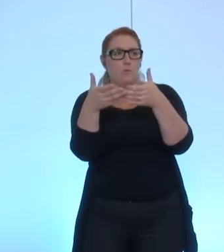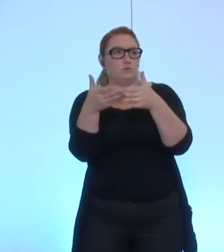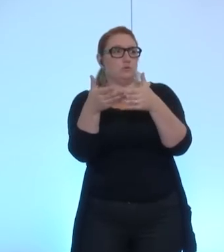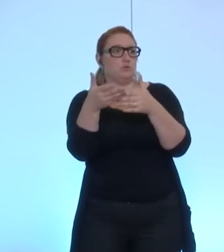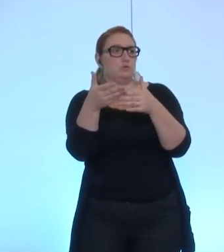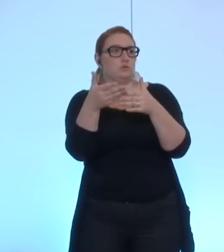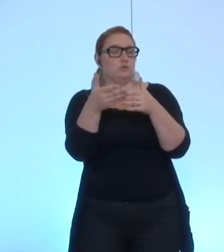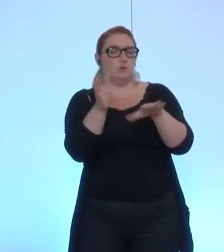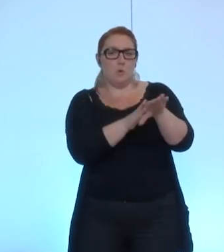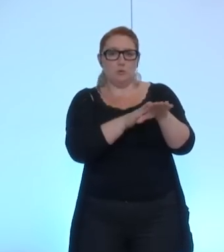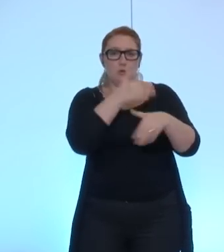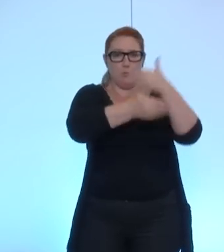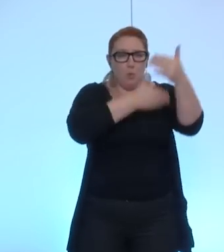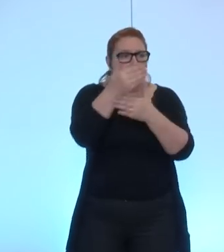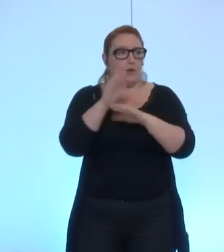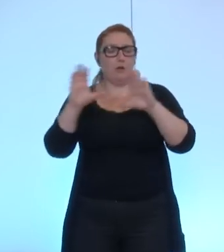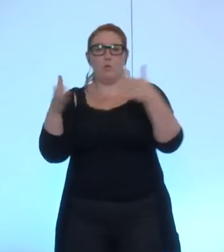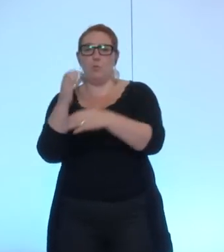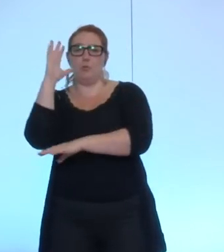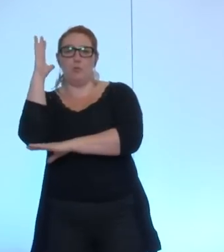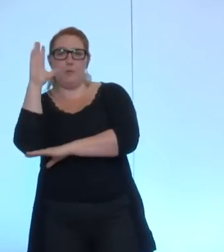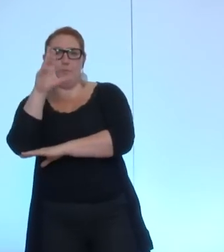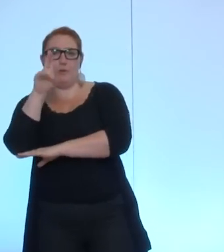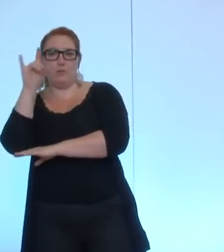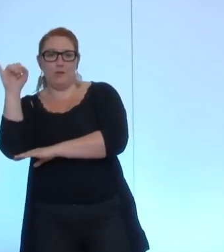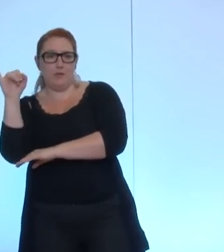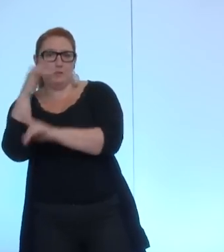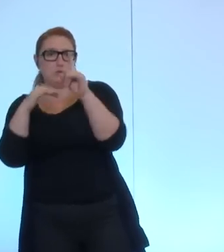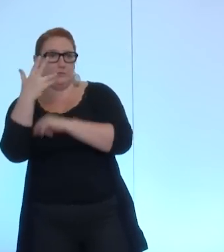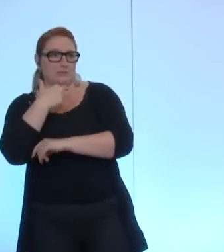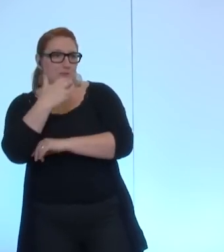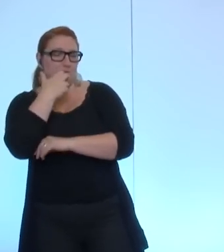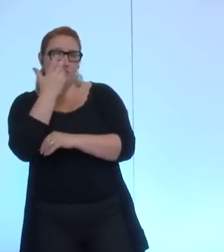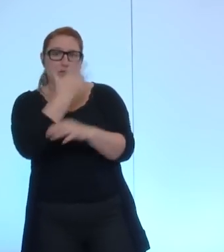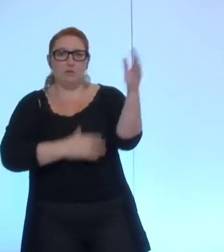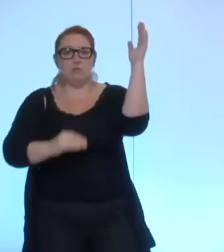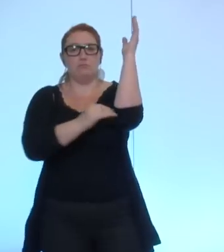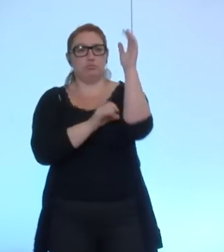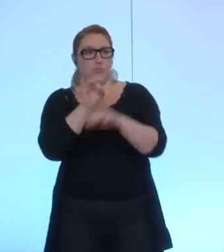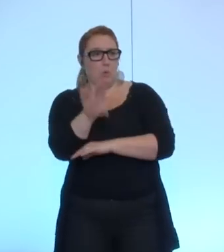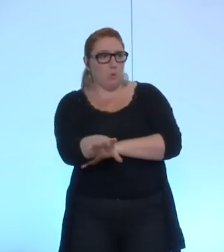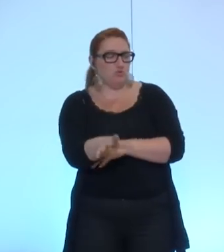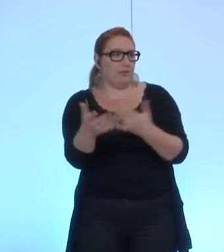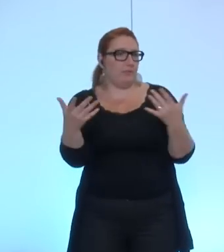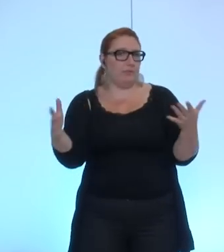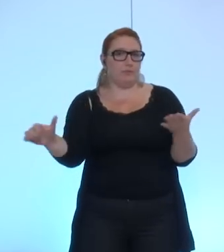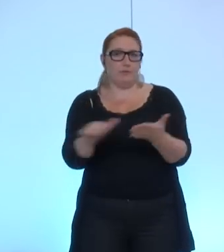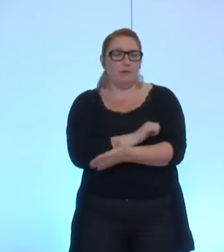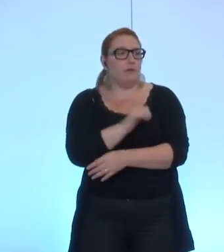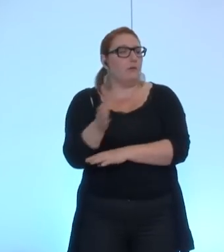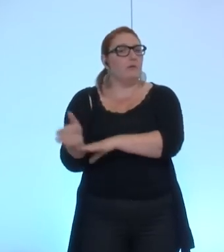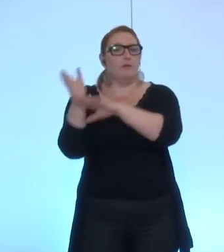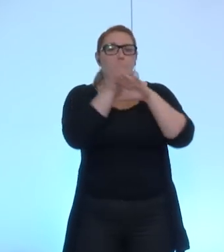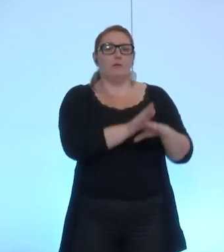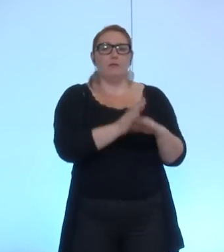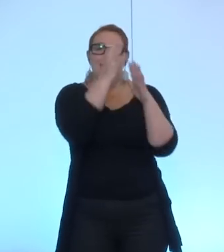-UDI et Société Civile cet amendement est donc rejeté et nous passons au vote de la délibération donc non